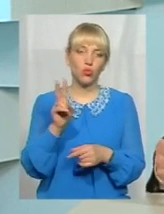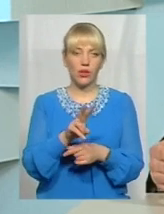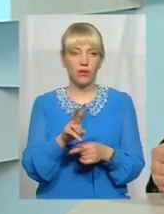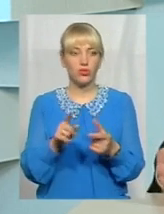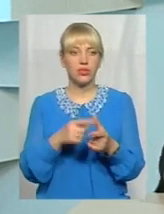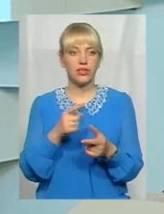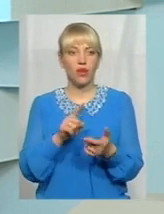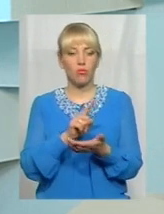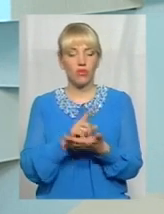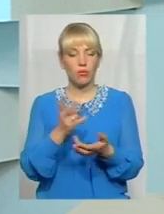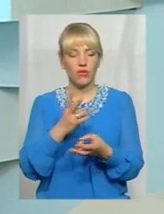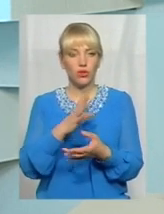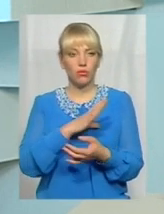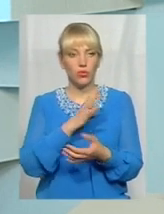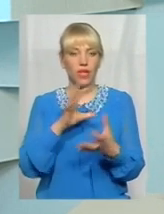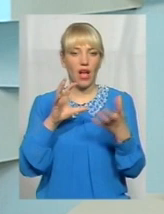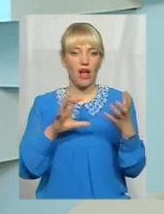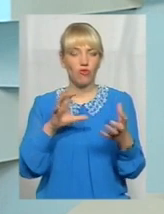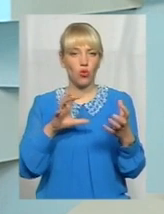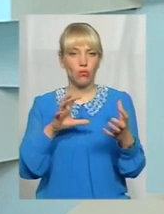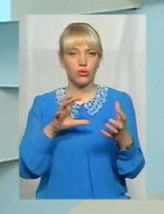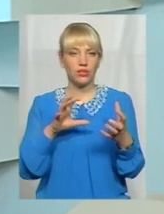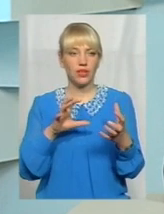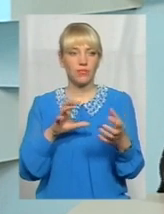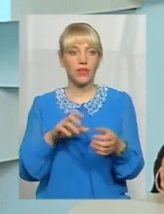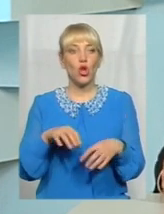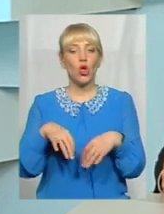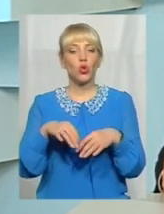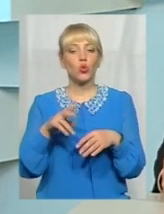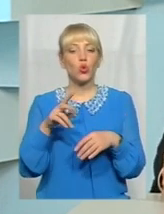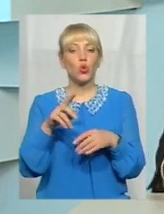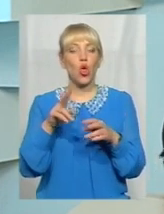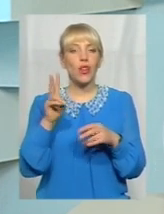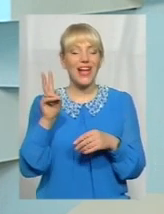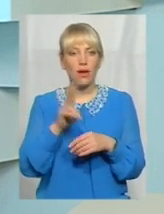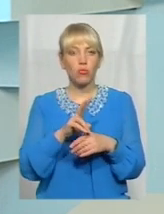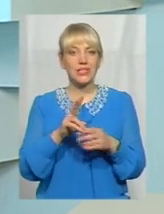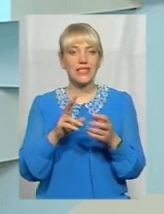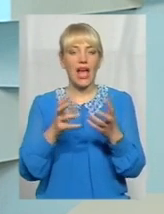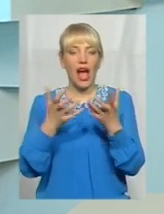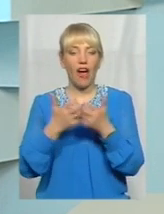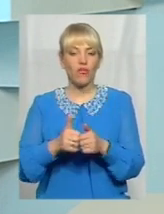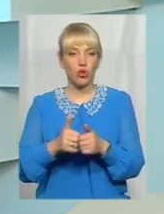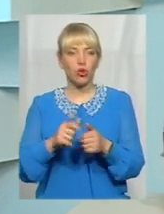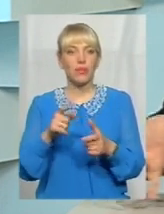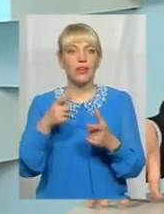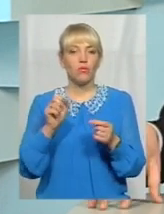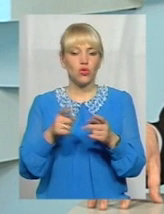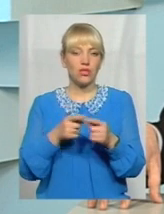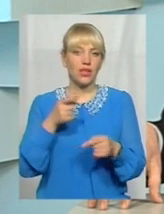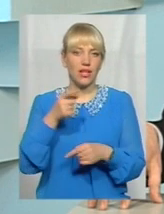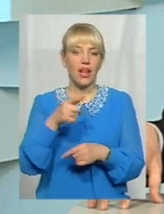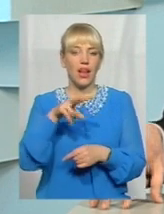це обов'язково мають бути тролейбуси з автономним ходом, який можна буде пустити на лізнево чи